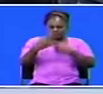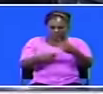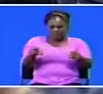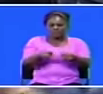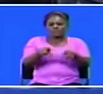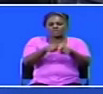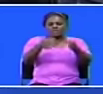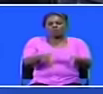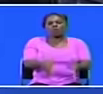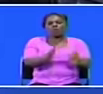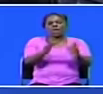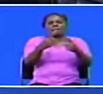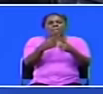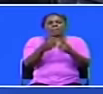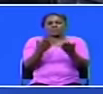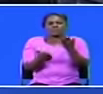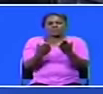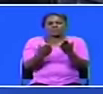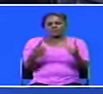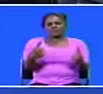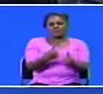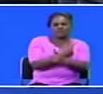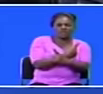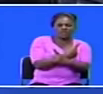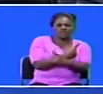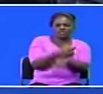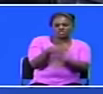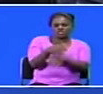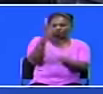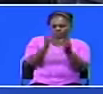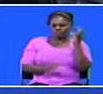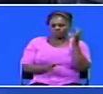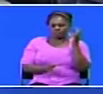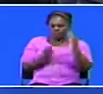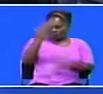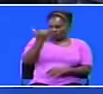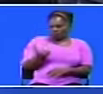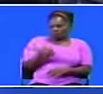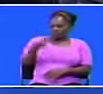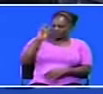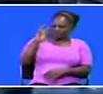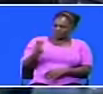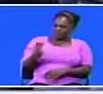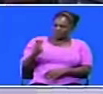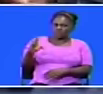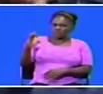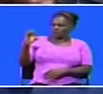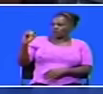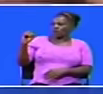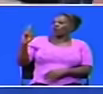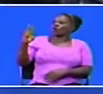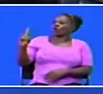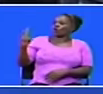same direction but maybe moving at a different speed. Kwa sababu ukiangalia ile kodi ilikuwa coalition